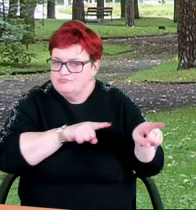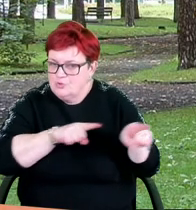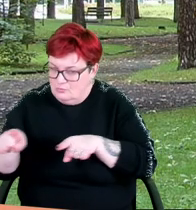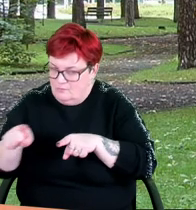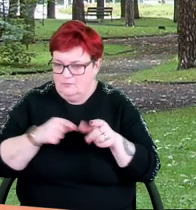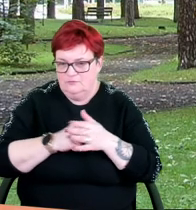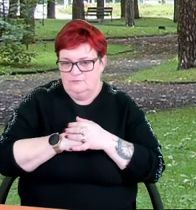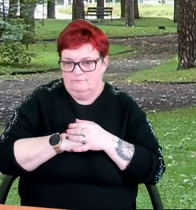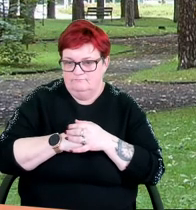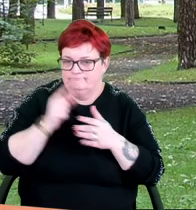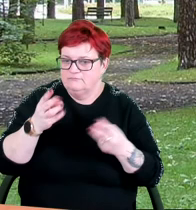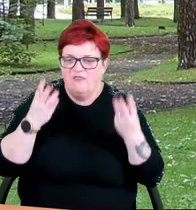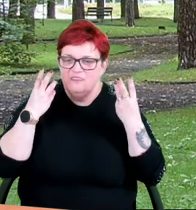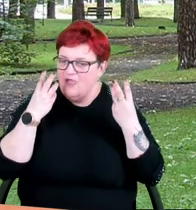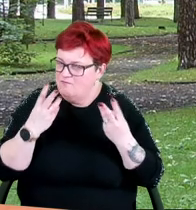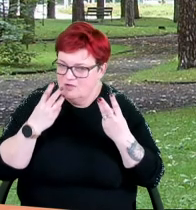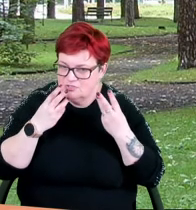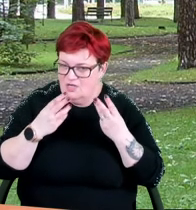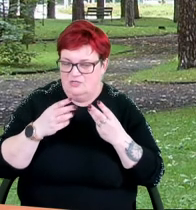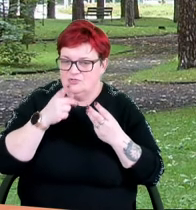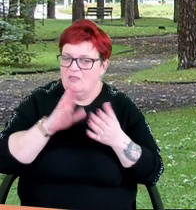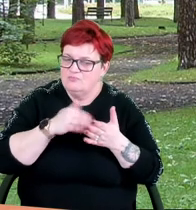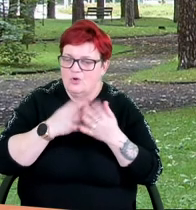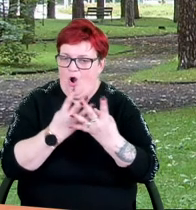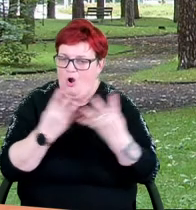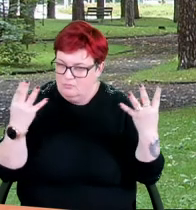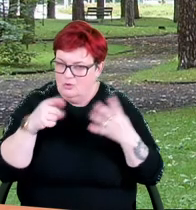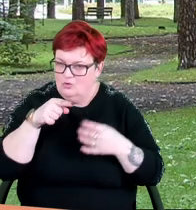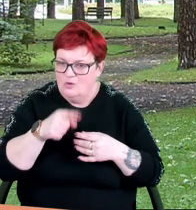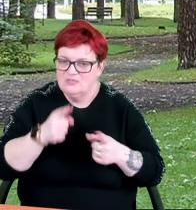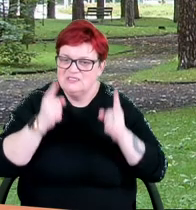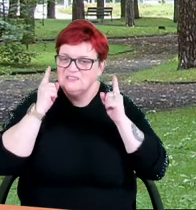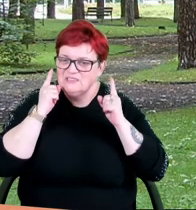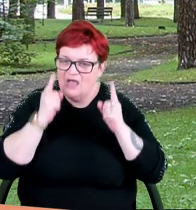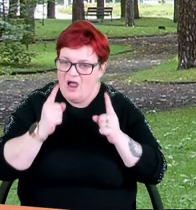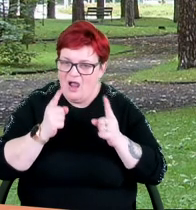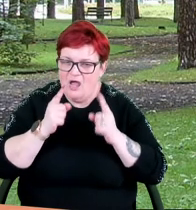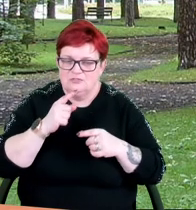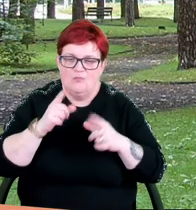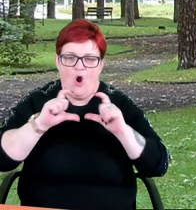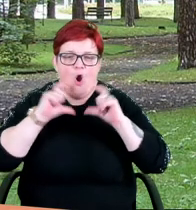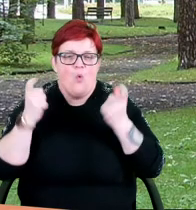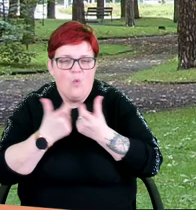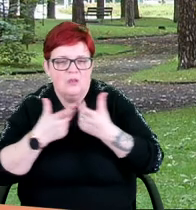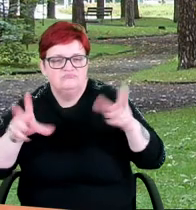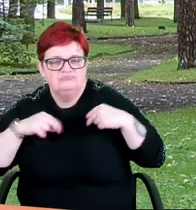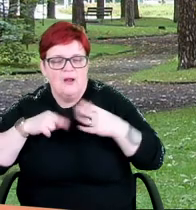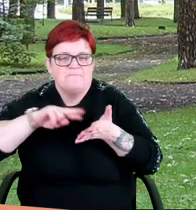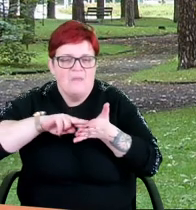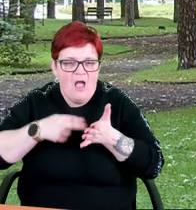Najważniejsze ustalenia w zakresie ogrodzeń to zakaz grodzenia ogólnodostępnych placów,